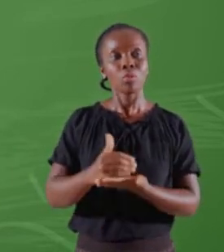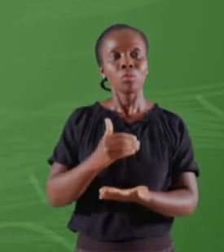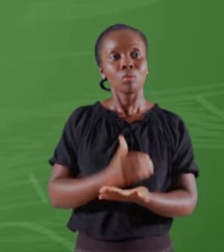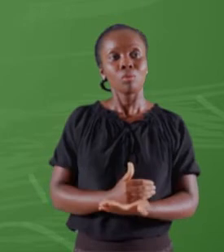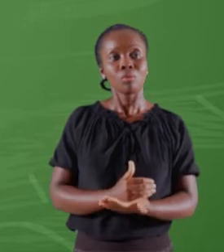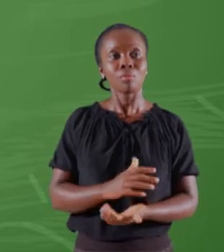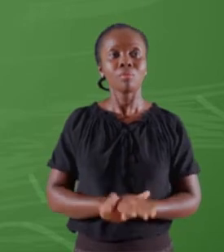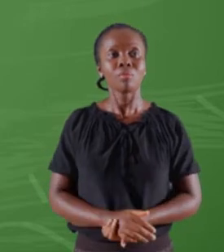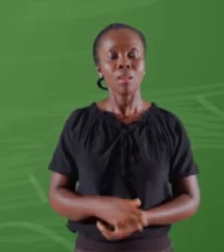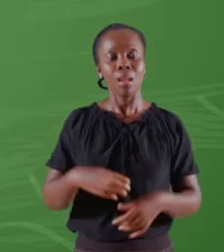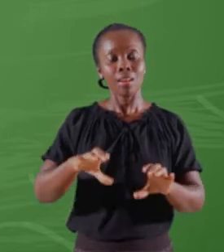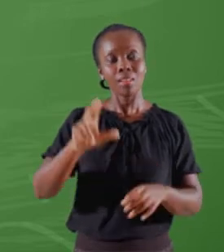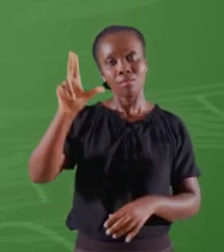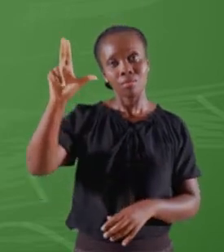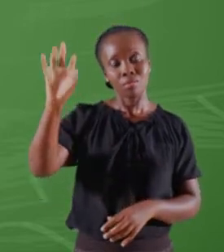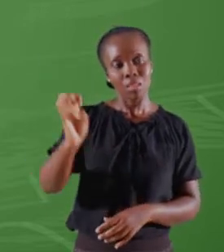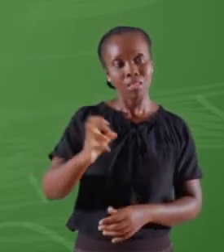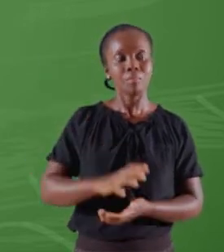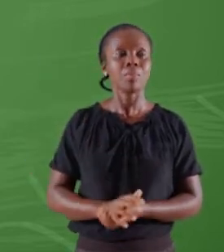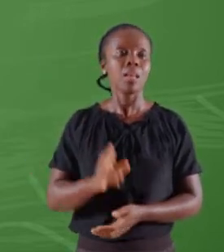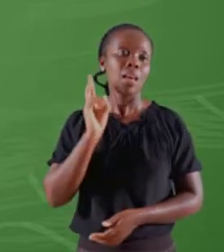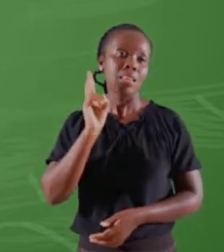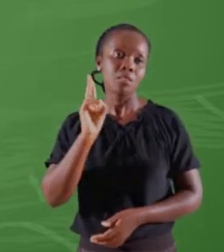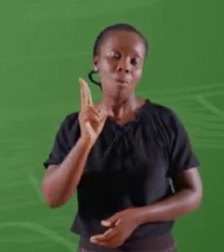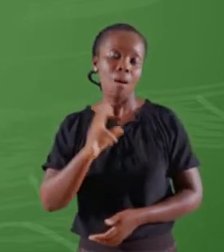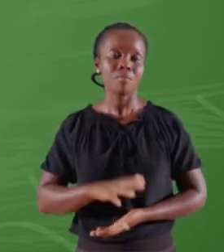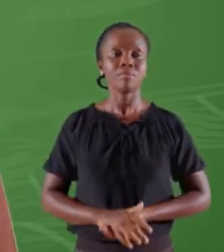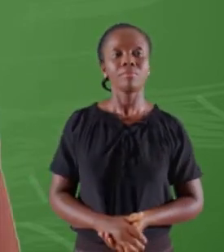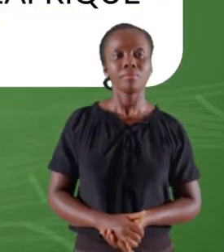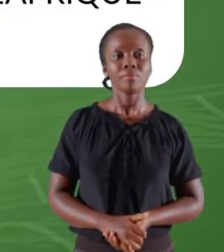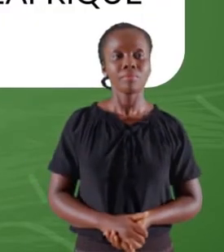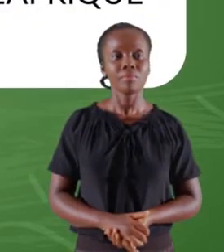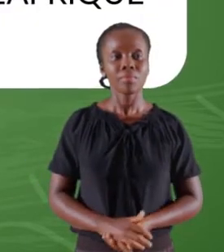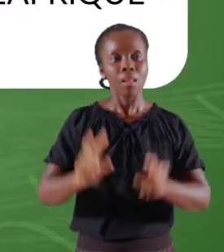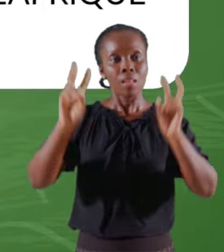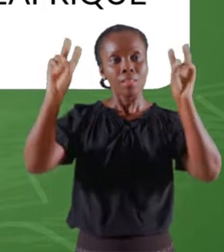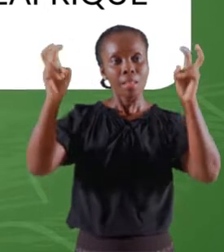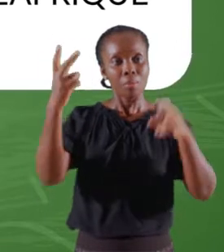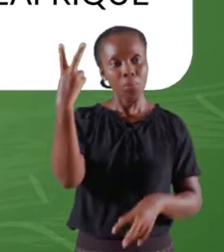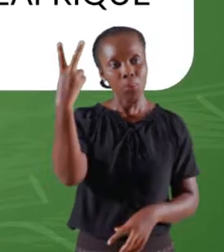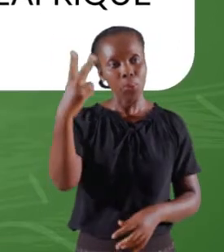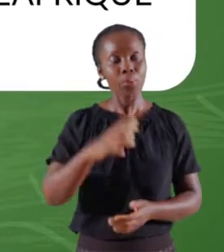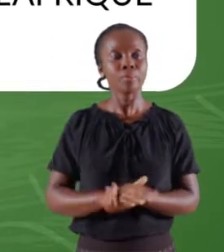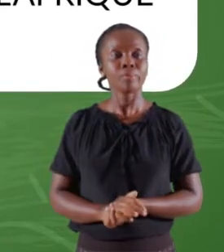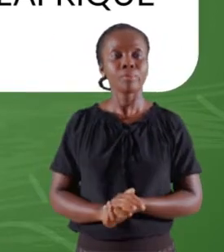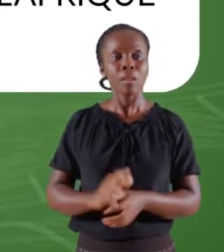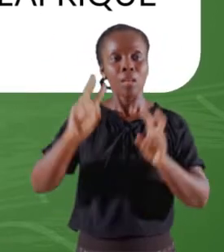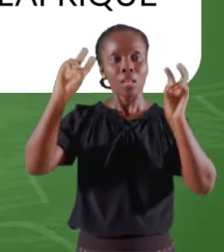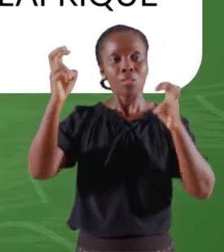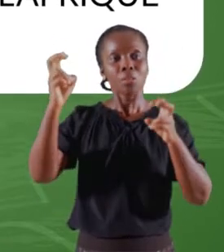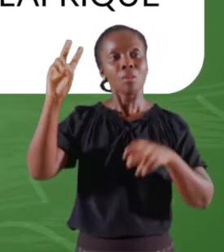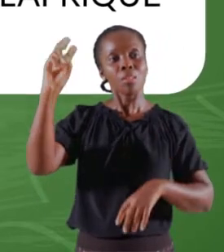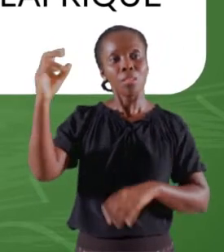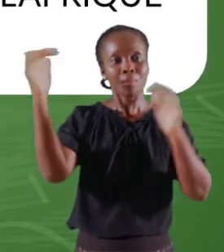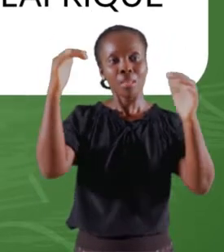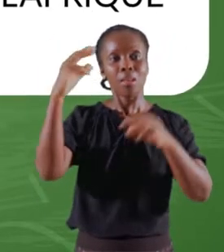d'histoire du thème 2 de la Seconde Guerre mondiale